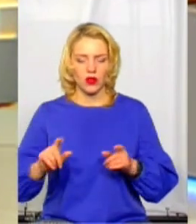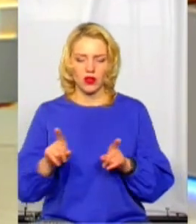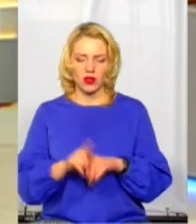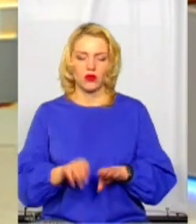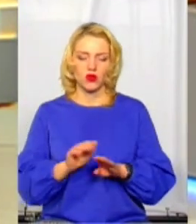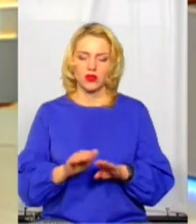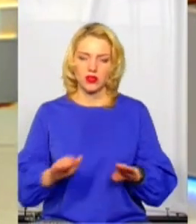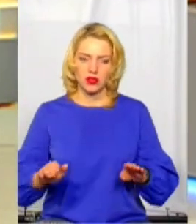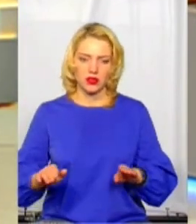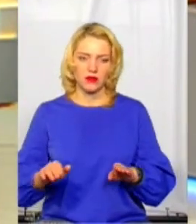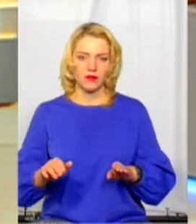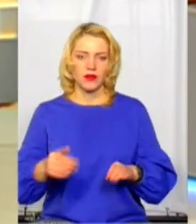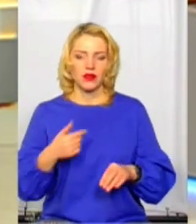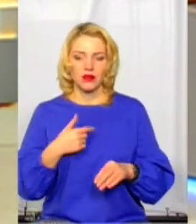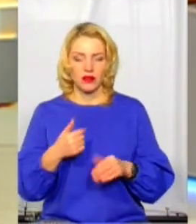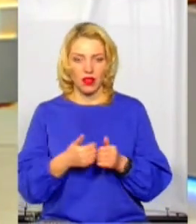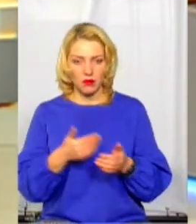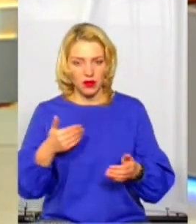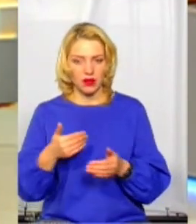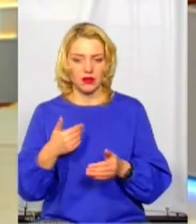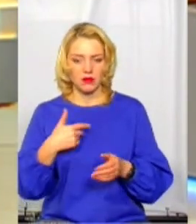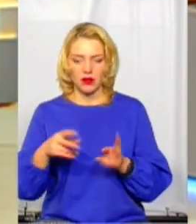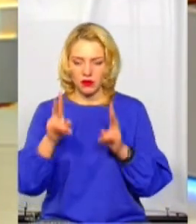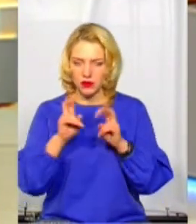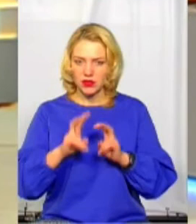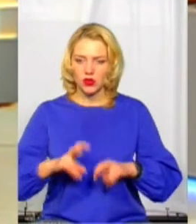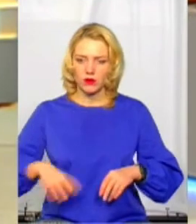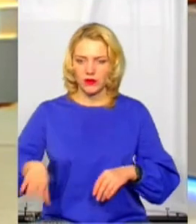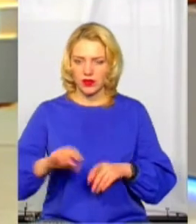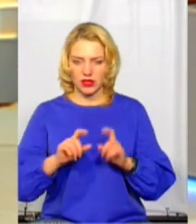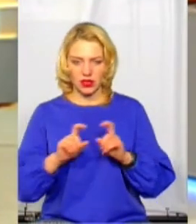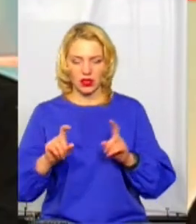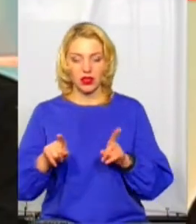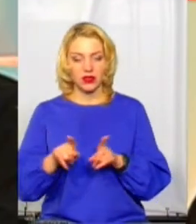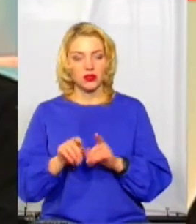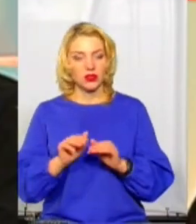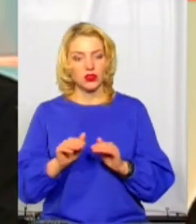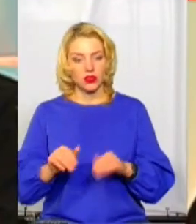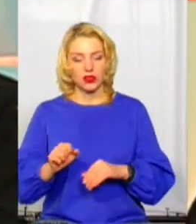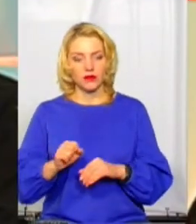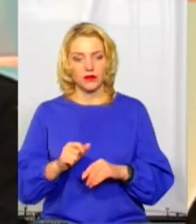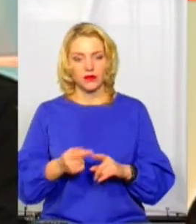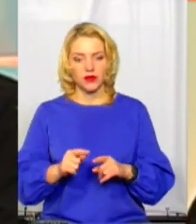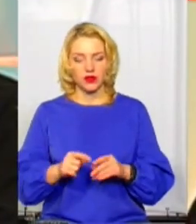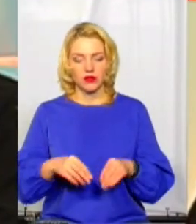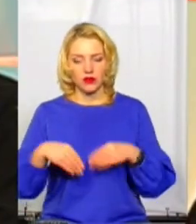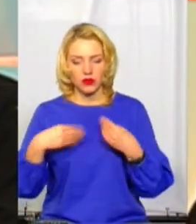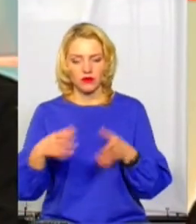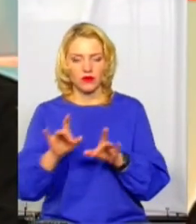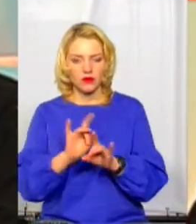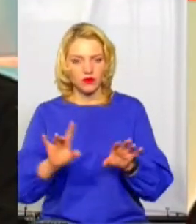Ми обстежуємо всі навчальні заклади перед проведенням цих святкувань. Також і дітям доноситься ці вимоги, і